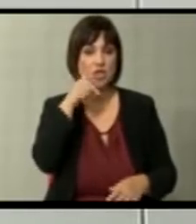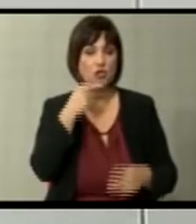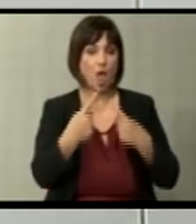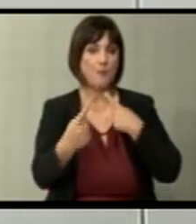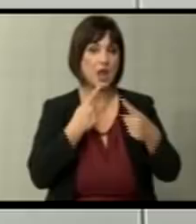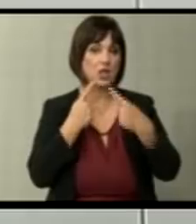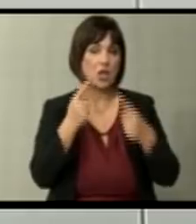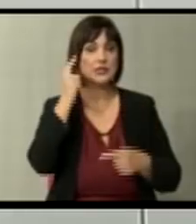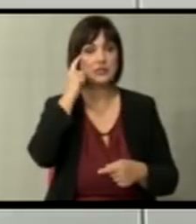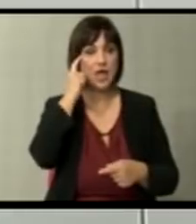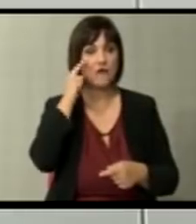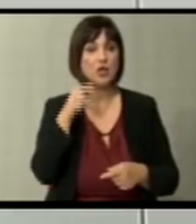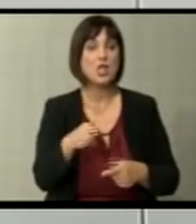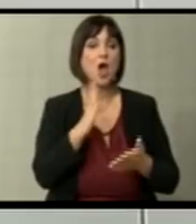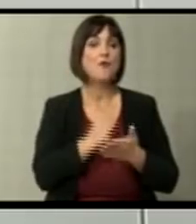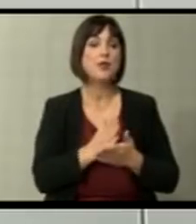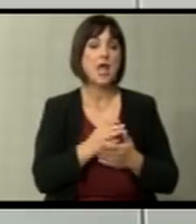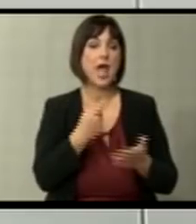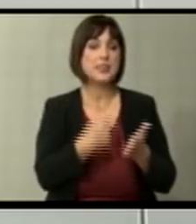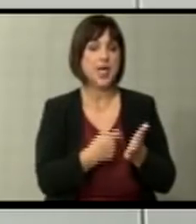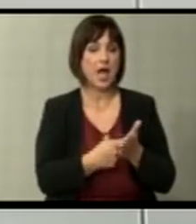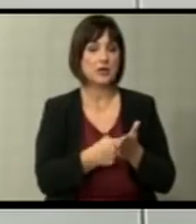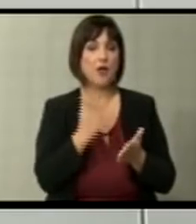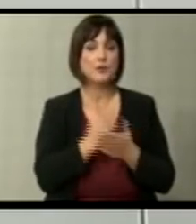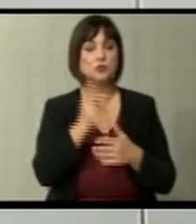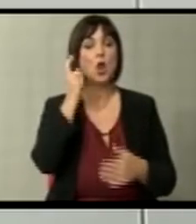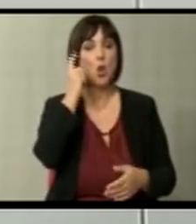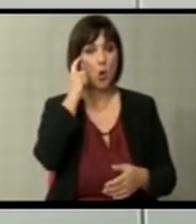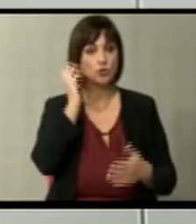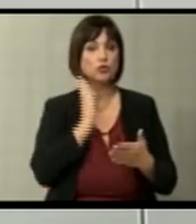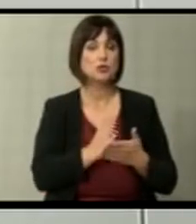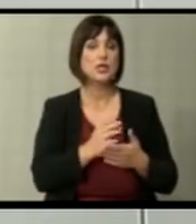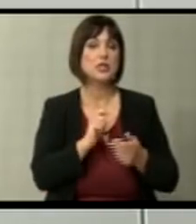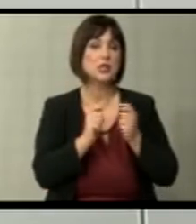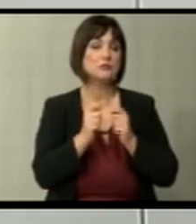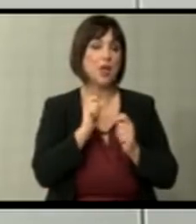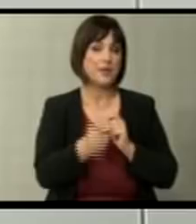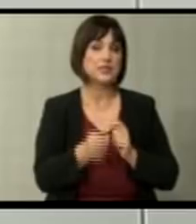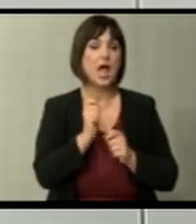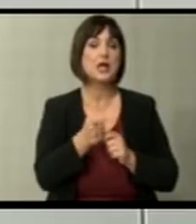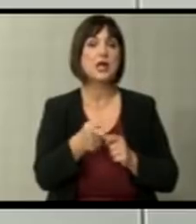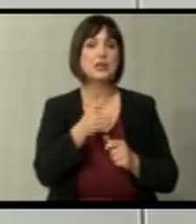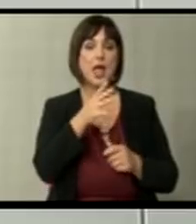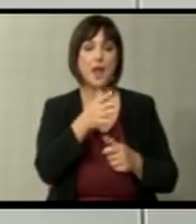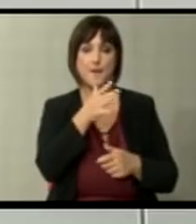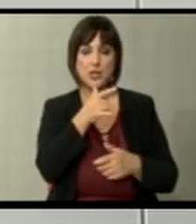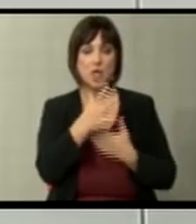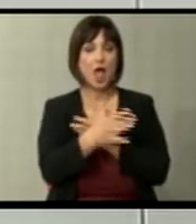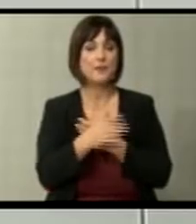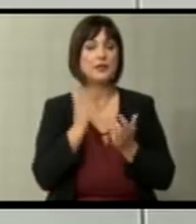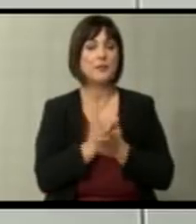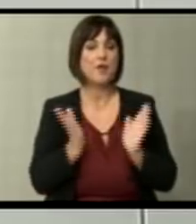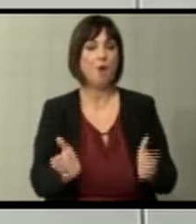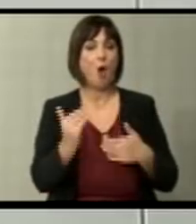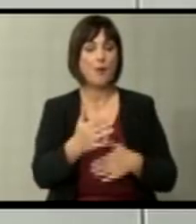преговори, дека за тој ќе биде награден, беше логично дека се наместиа картите Македонија и Албанија да бидат во пакет. И ако